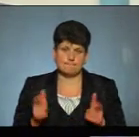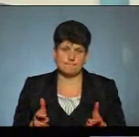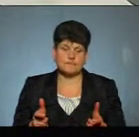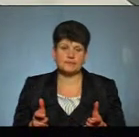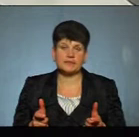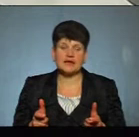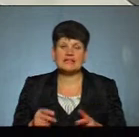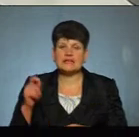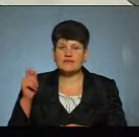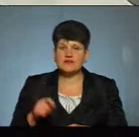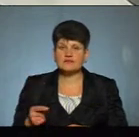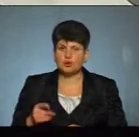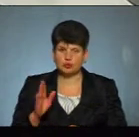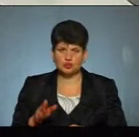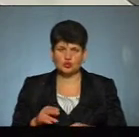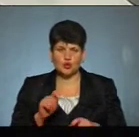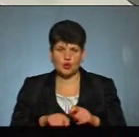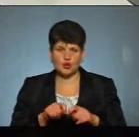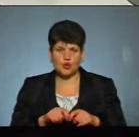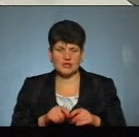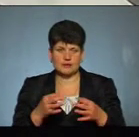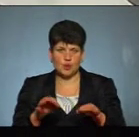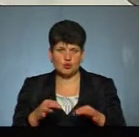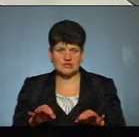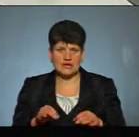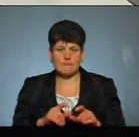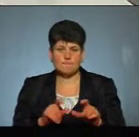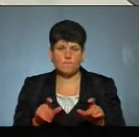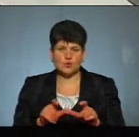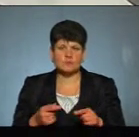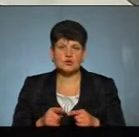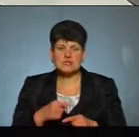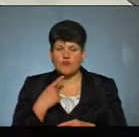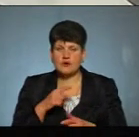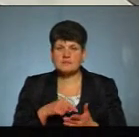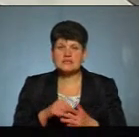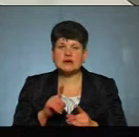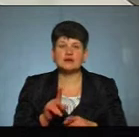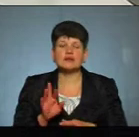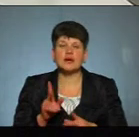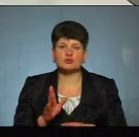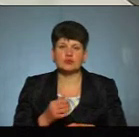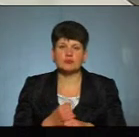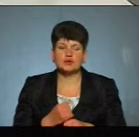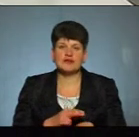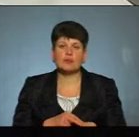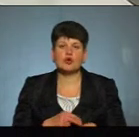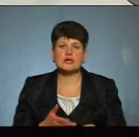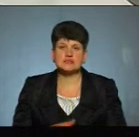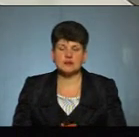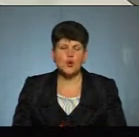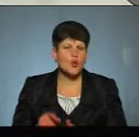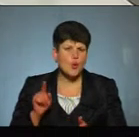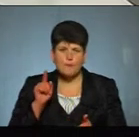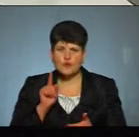На в'їзах до Тернополя працюватимуть контрольні пропускні пункти, про це повідомляє міська рада. Як працюватимуть зокрема поліції? Обов